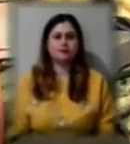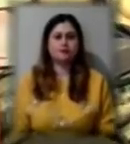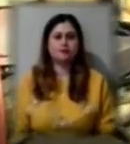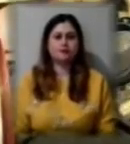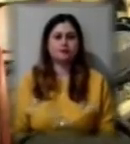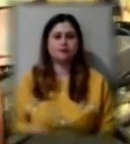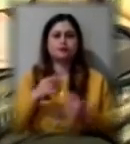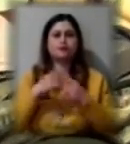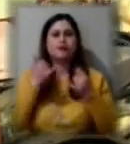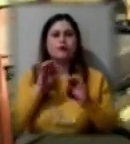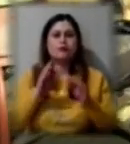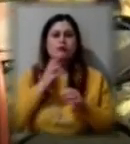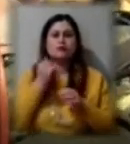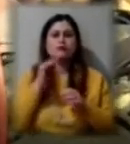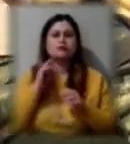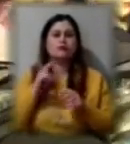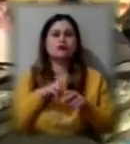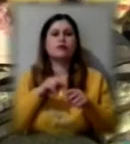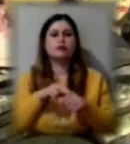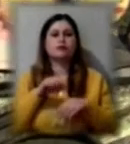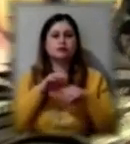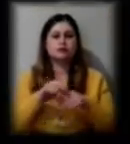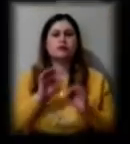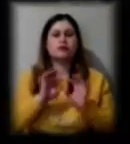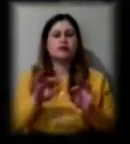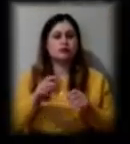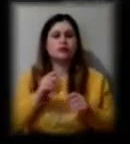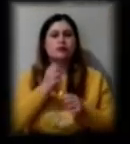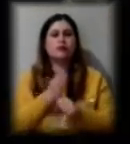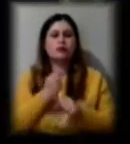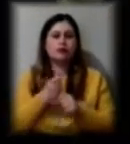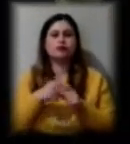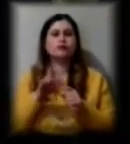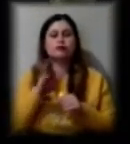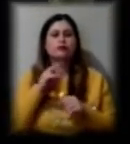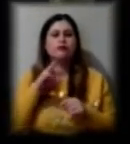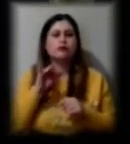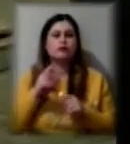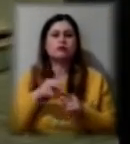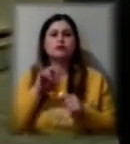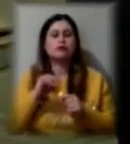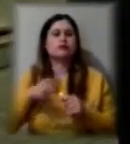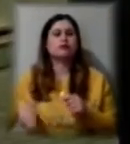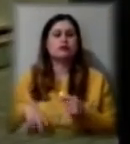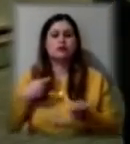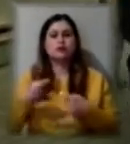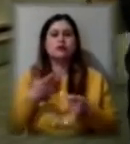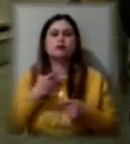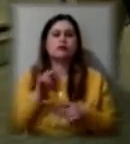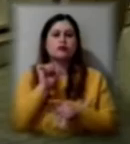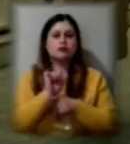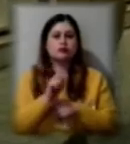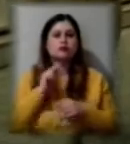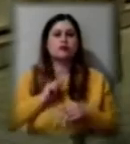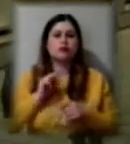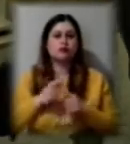Максим Шершень, поліціянти проводять роз'яснювальну роботу. Усі власники закладів та директори ринків, які мають призупинити роботу, отримують